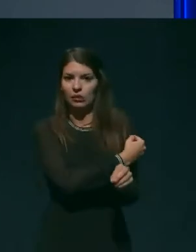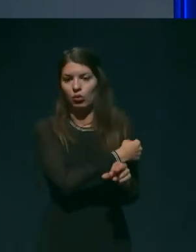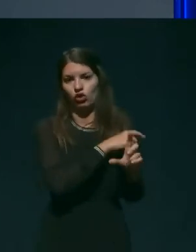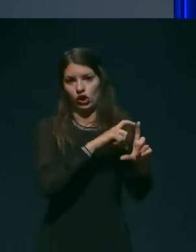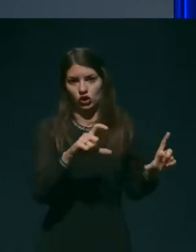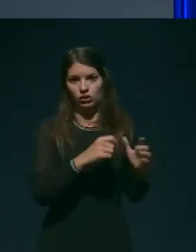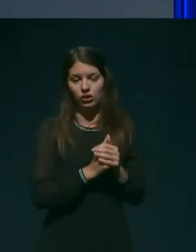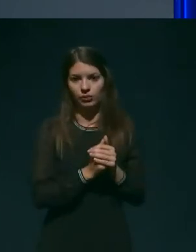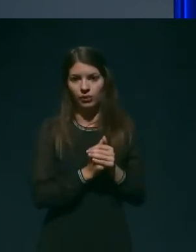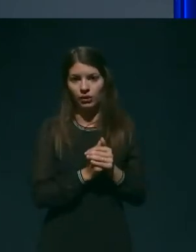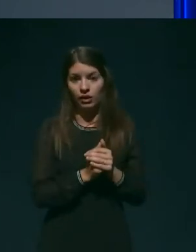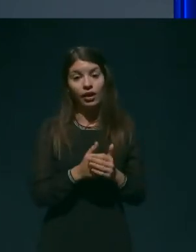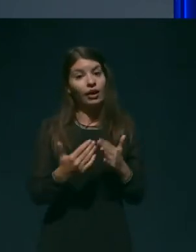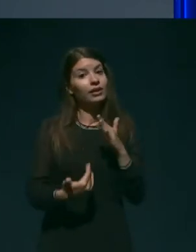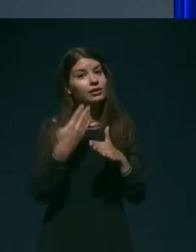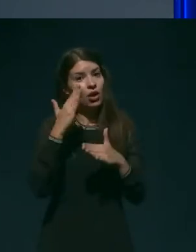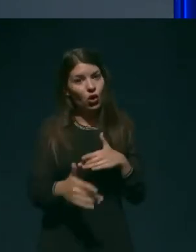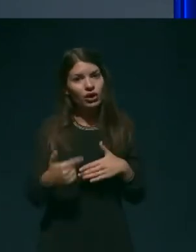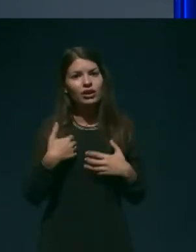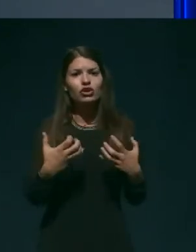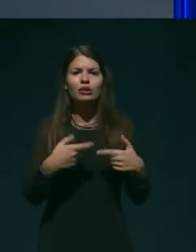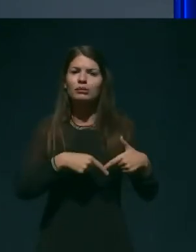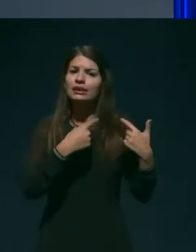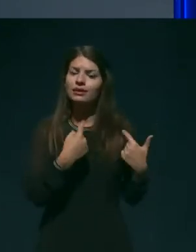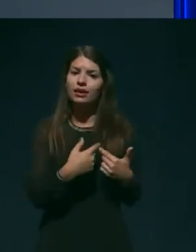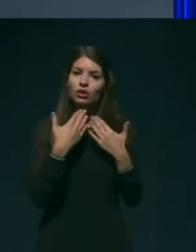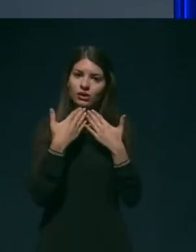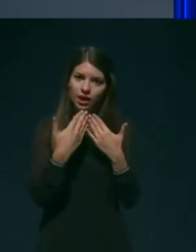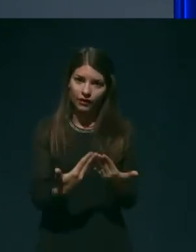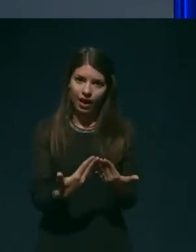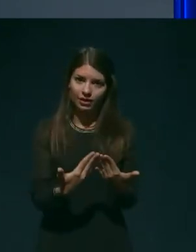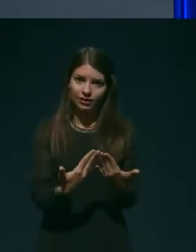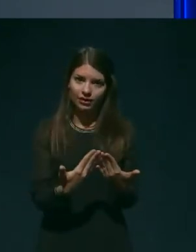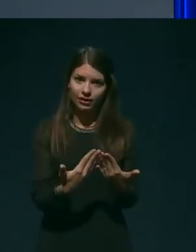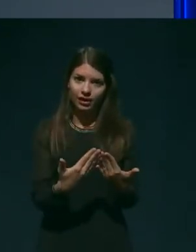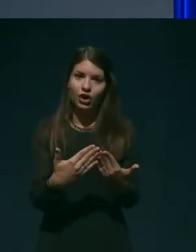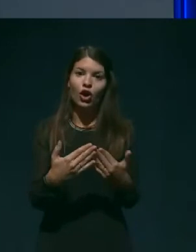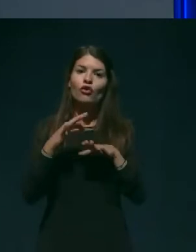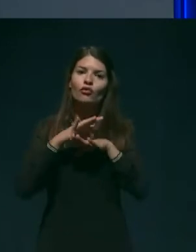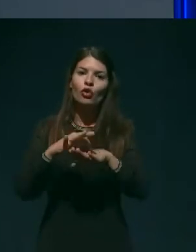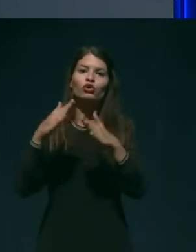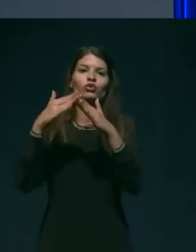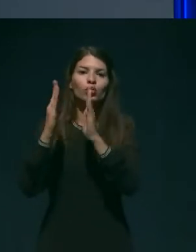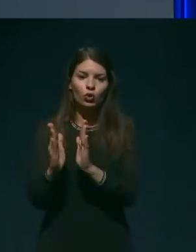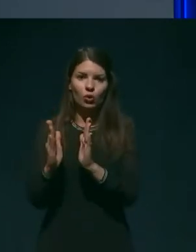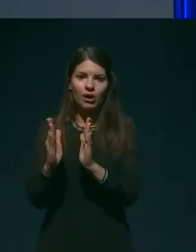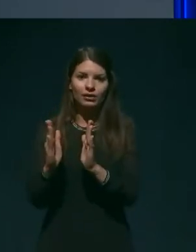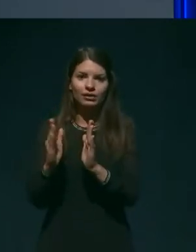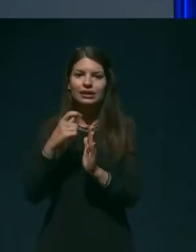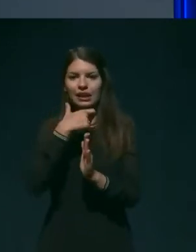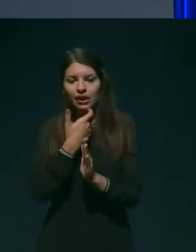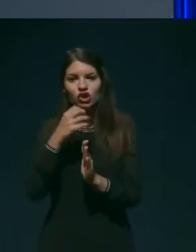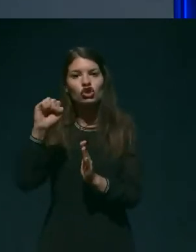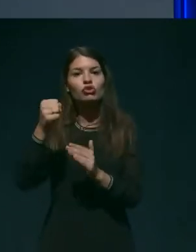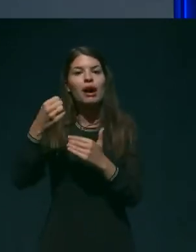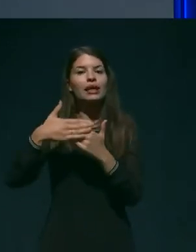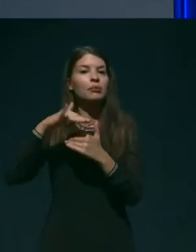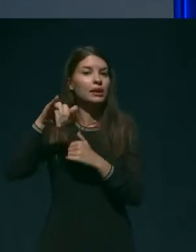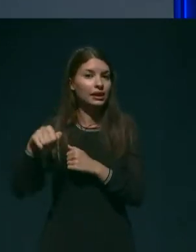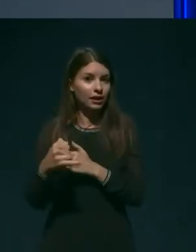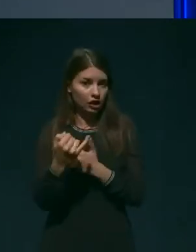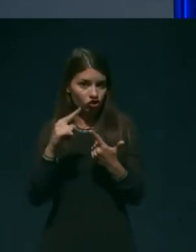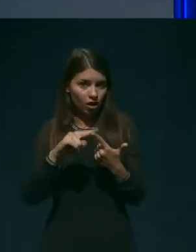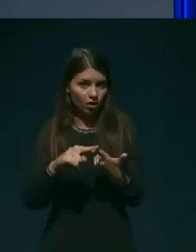dovolite, da se res iskreno zahvalim tako vodstvo Doma starejših občanov Šmarje Prijelšah, kot tudi